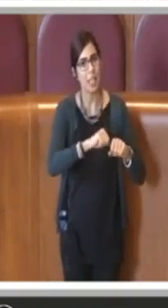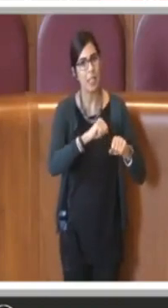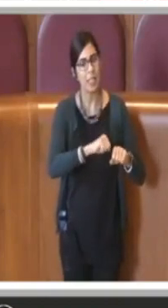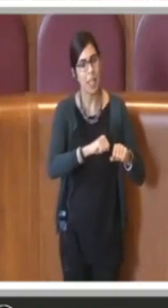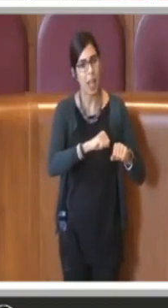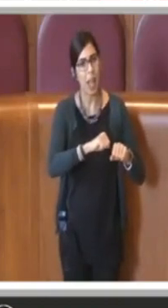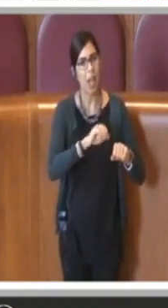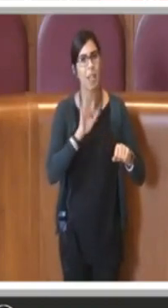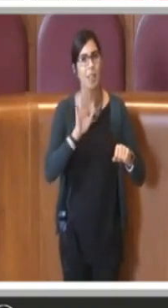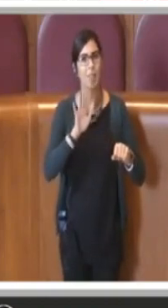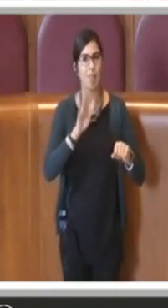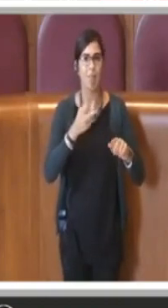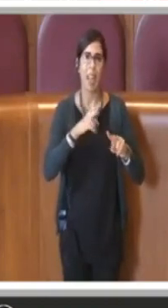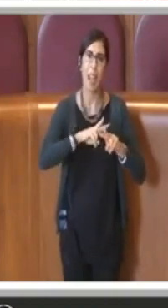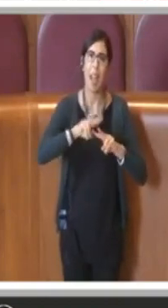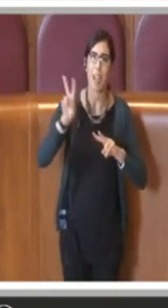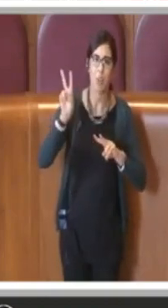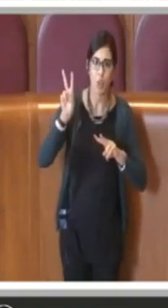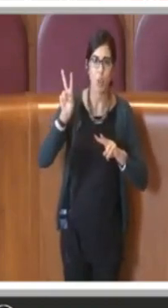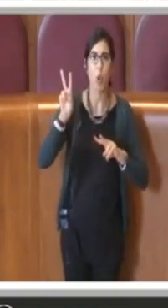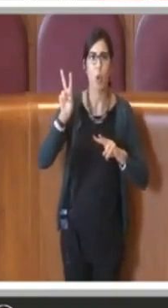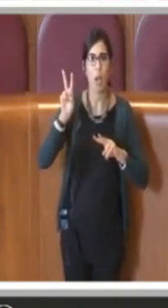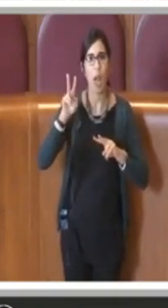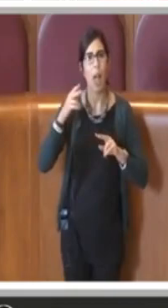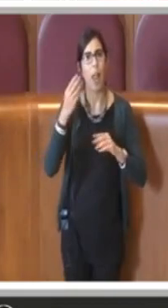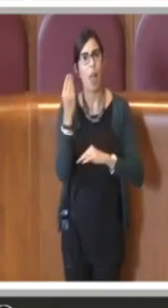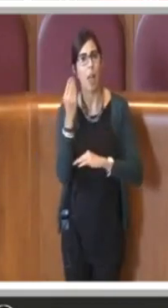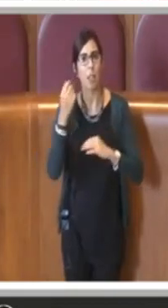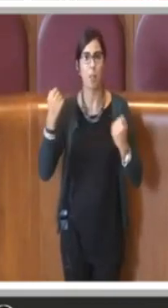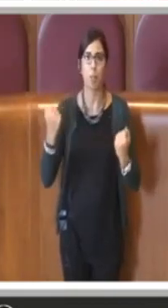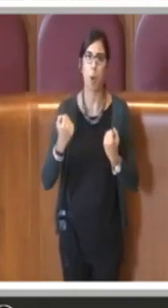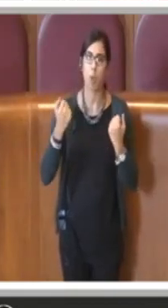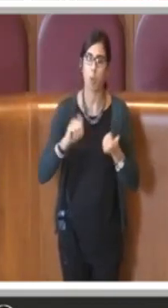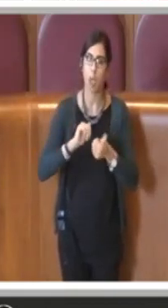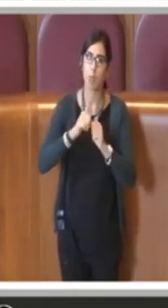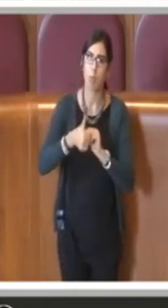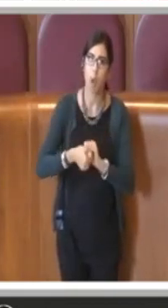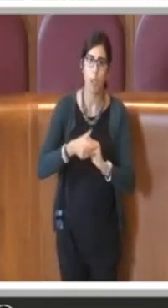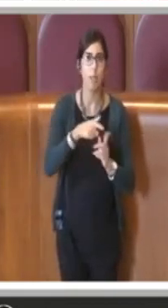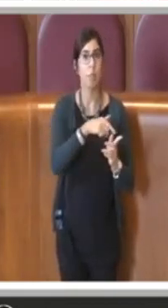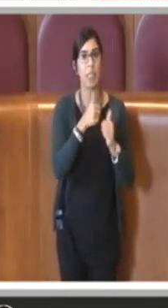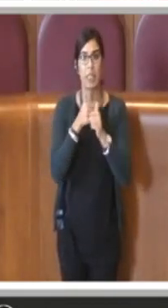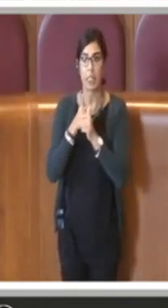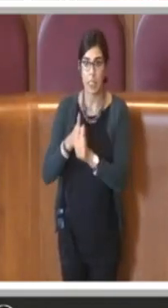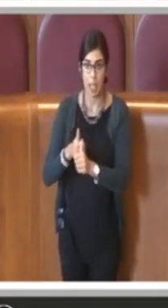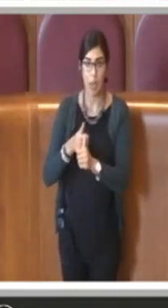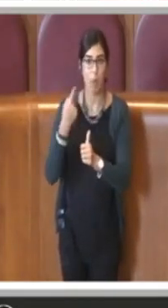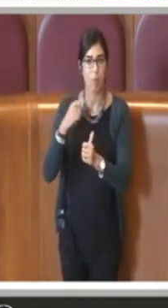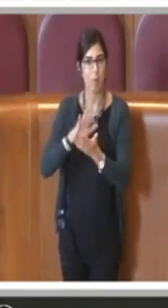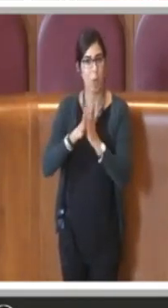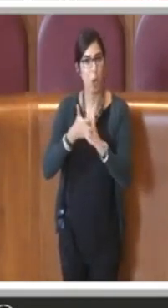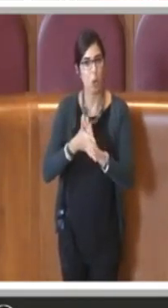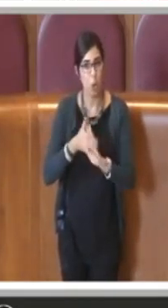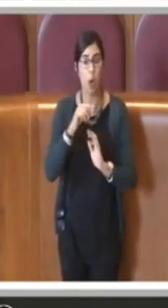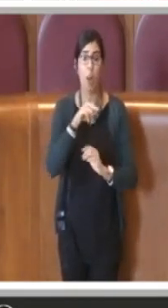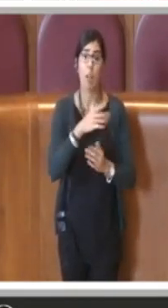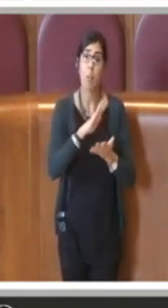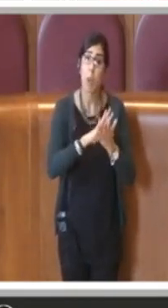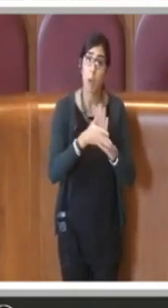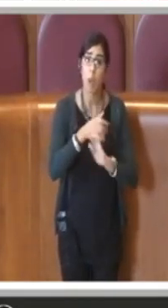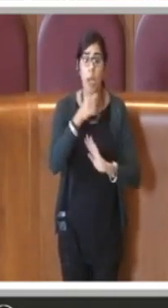nazionali, dagli enti di promozione sportiva e che servono appunto a dare la possibilità all'interno delle strutture